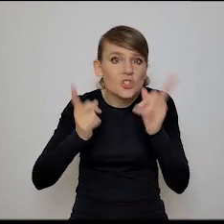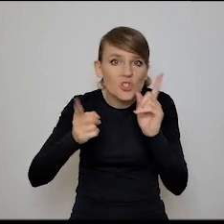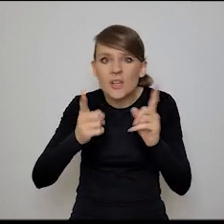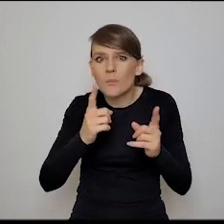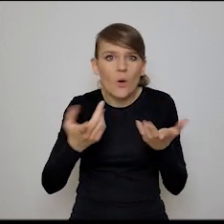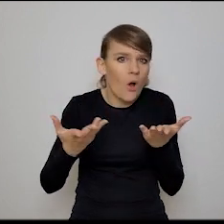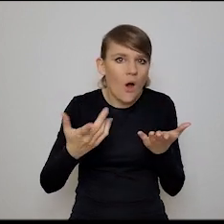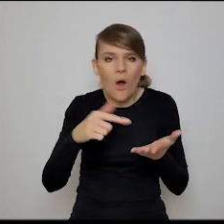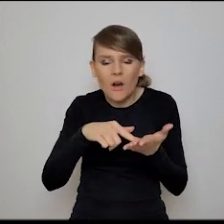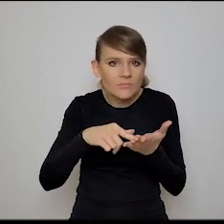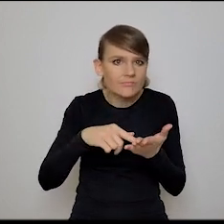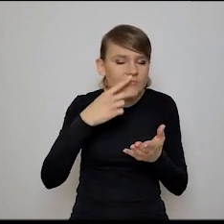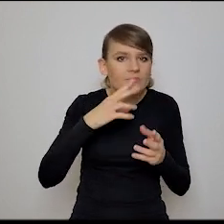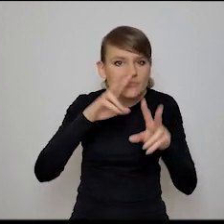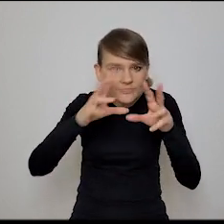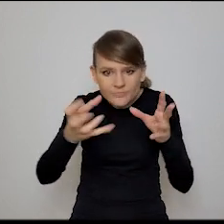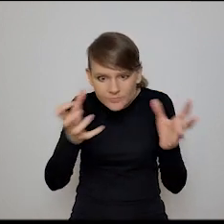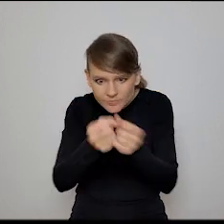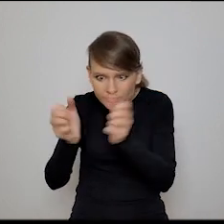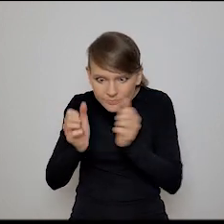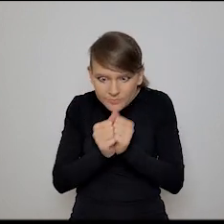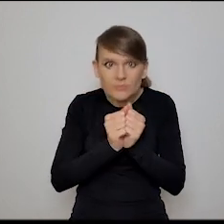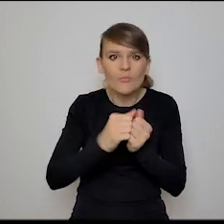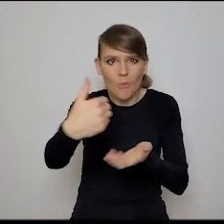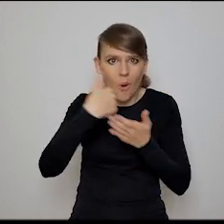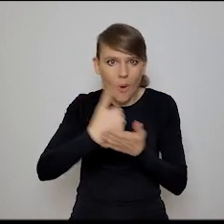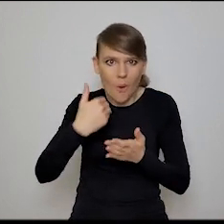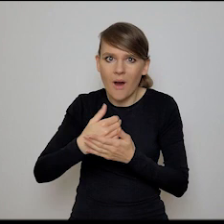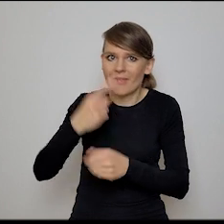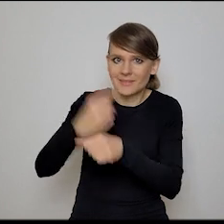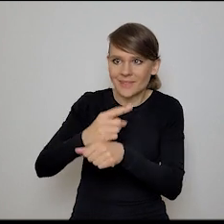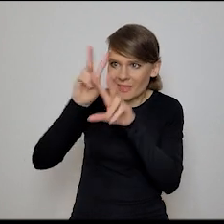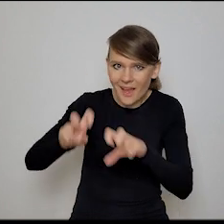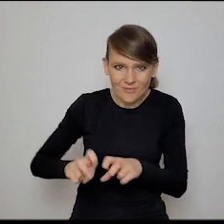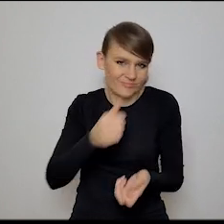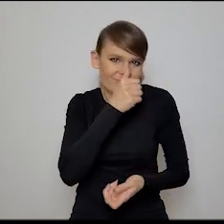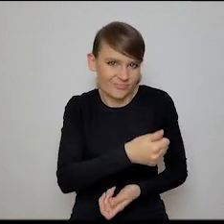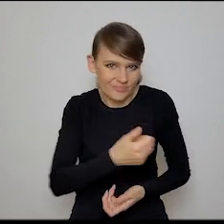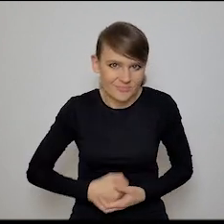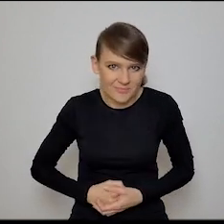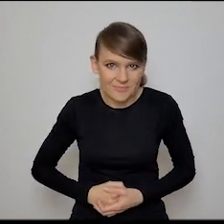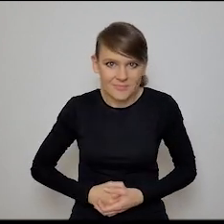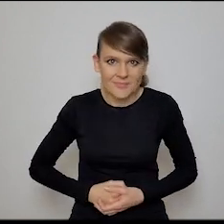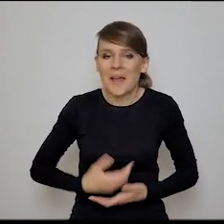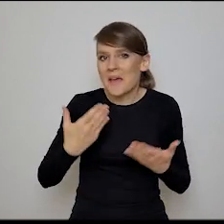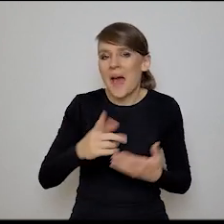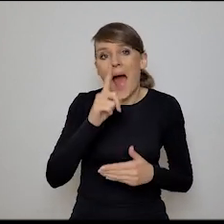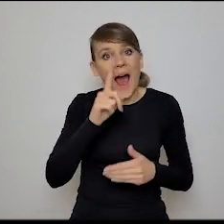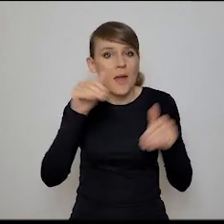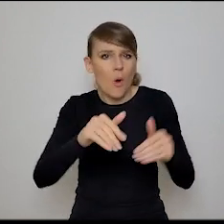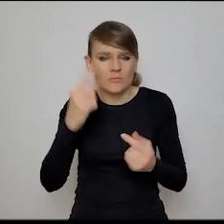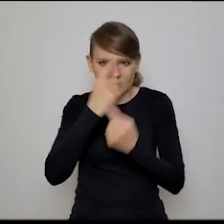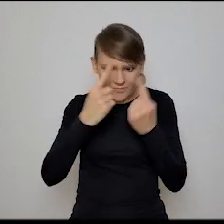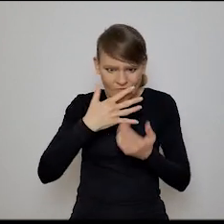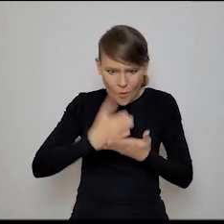skomasować w jakąś taką całość, która ci pomoże w podjęciu twojej diagnostycznej decyzji. I będziesz się kierował swoją intuicją, swoim